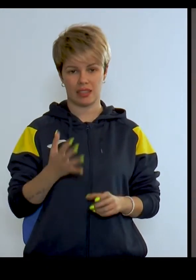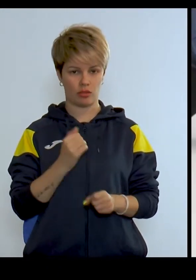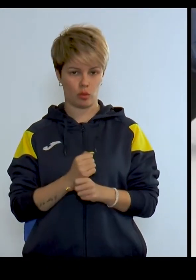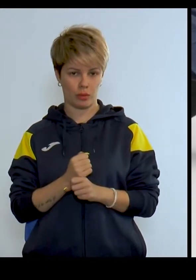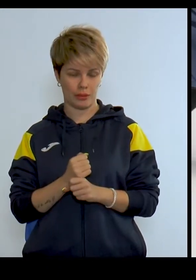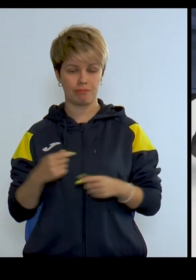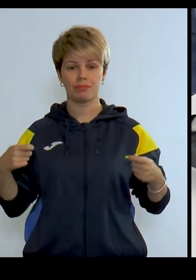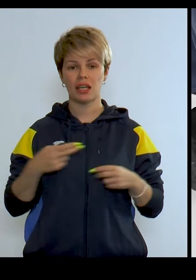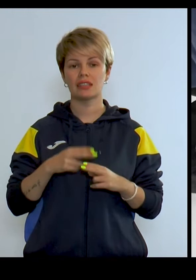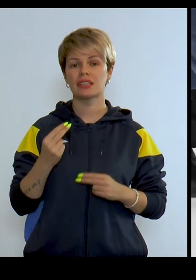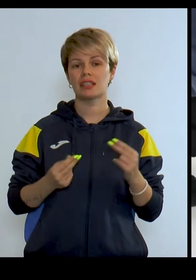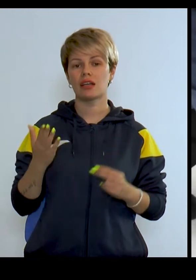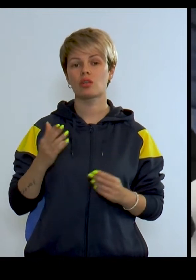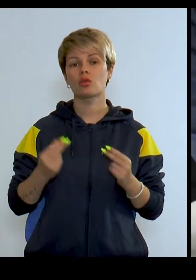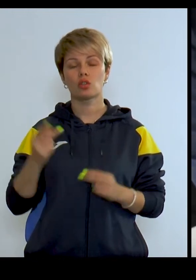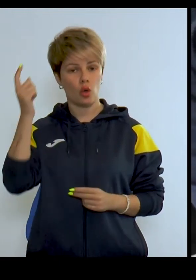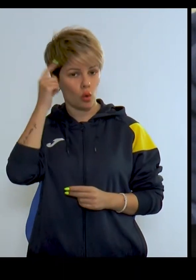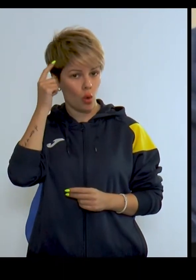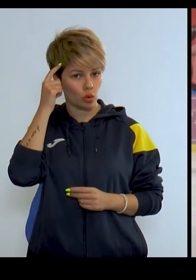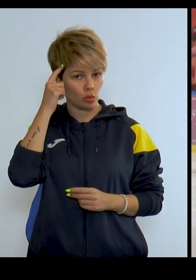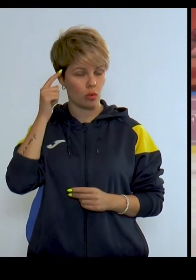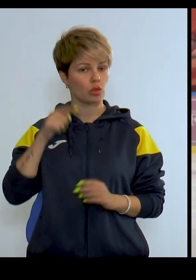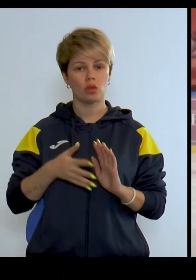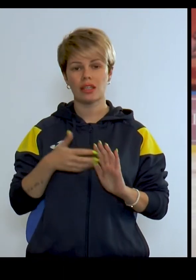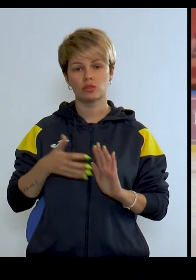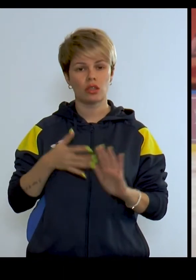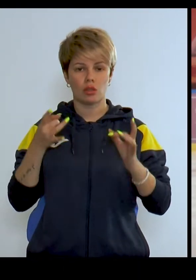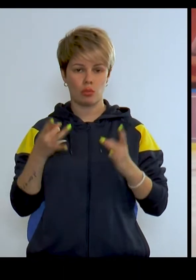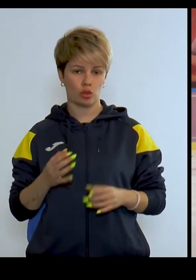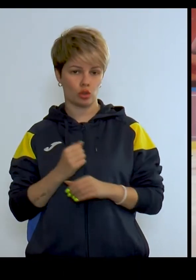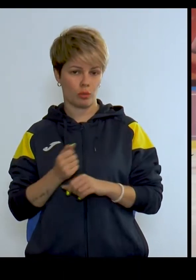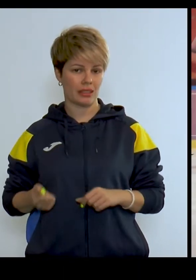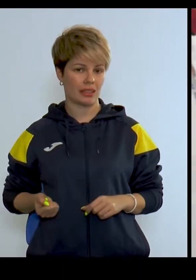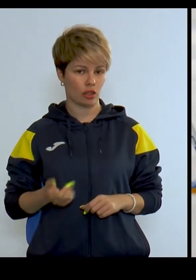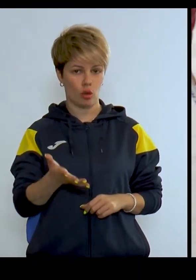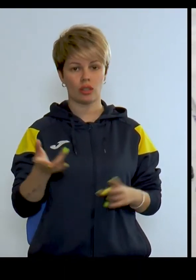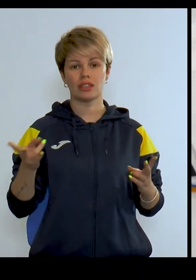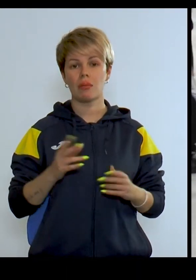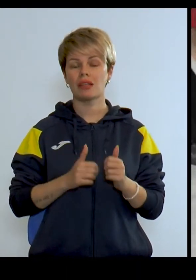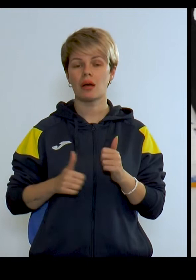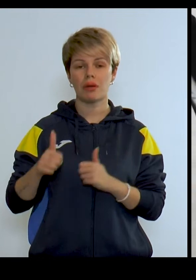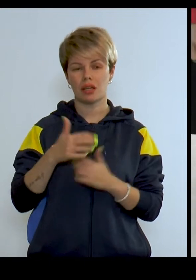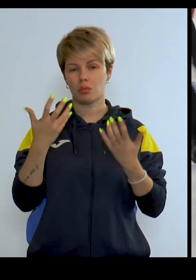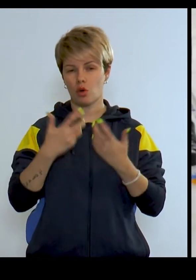робити. Герлінг – це гра, у яку грають перш за все розумом. Тут недостатньо просто зробити кидок, слід наперед порахувати